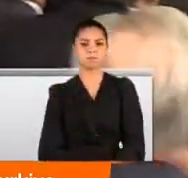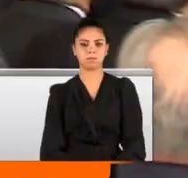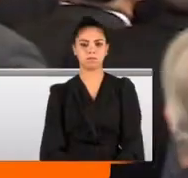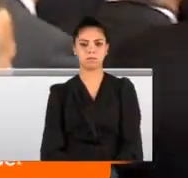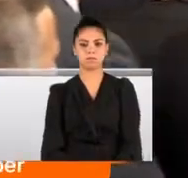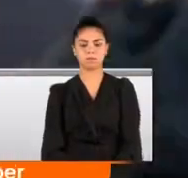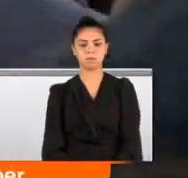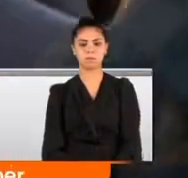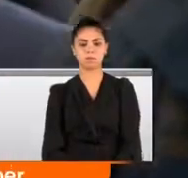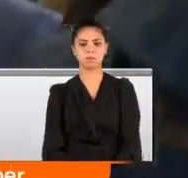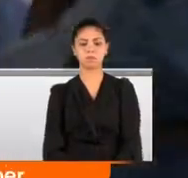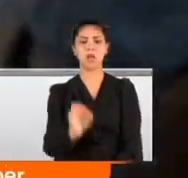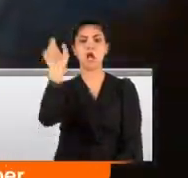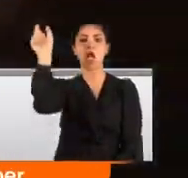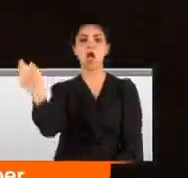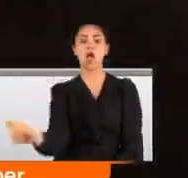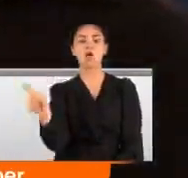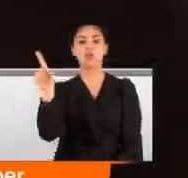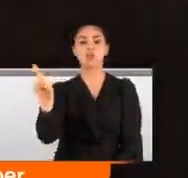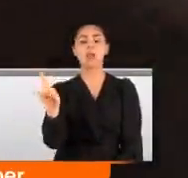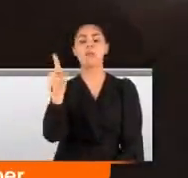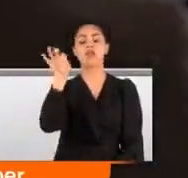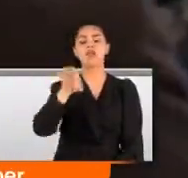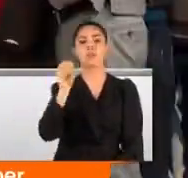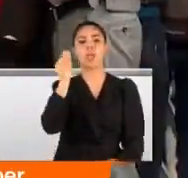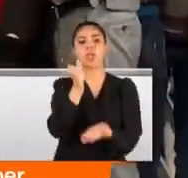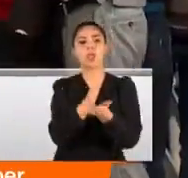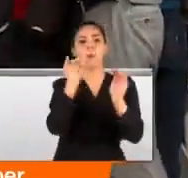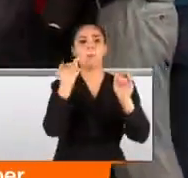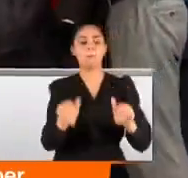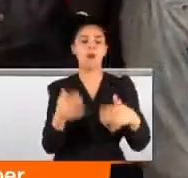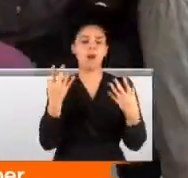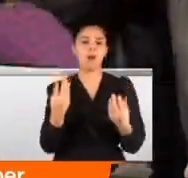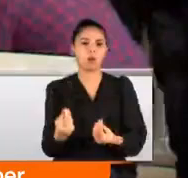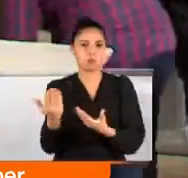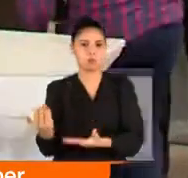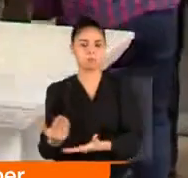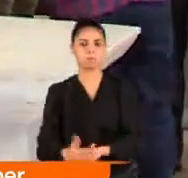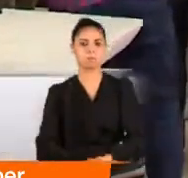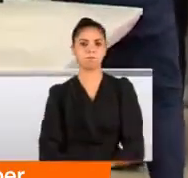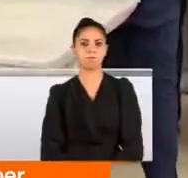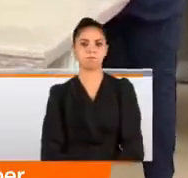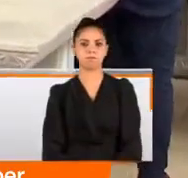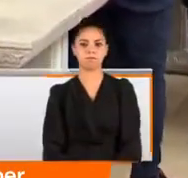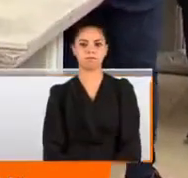eylesin. Özdemir Bayraktar son yolculuğuna uğurlandı. Allah ekber.